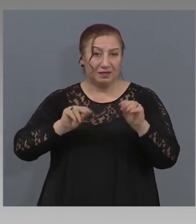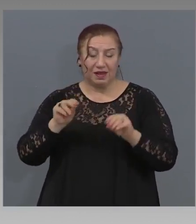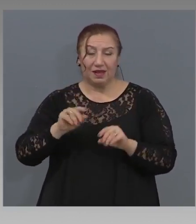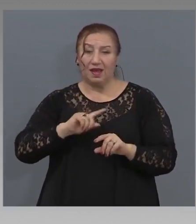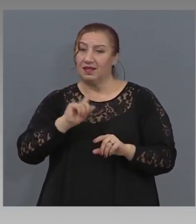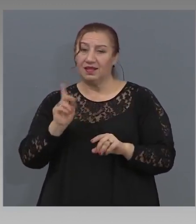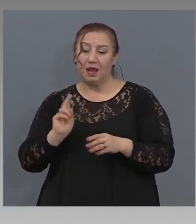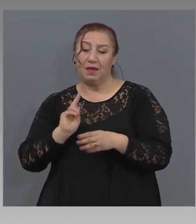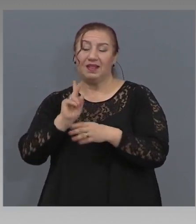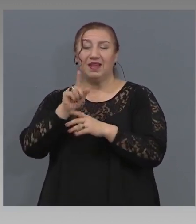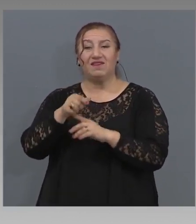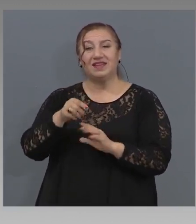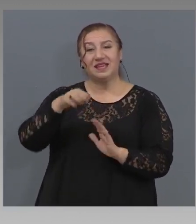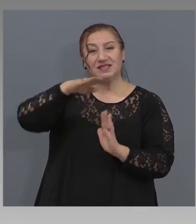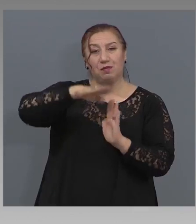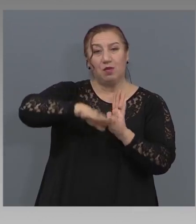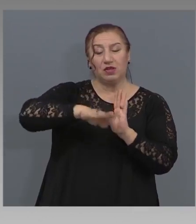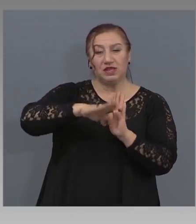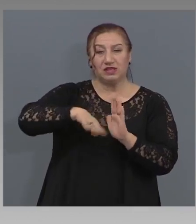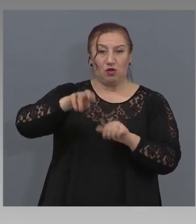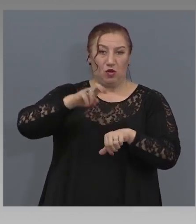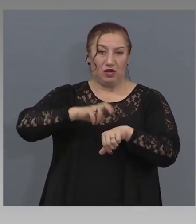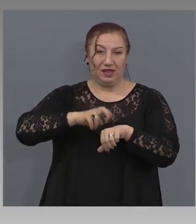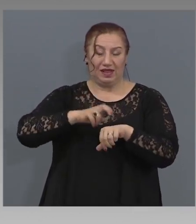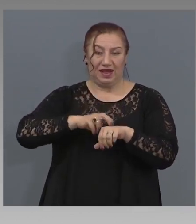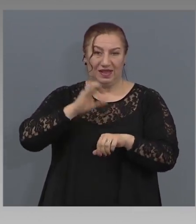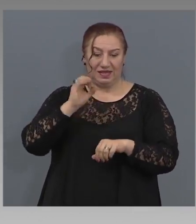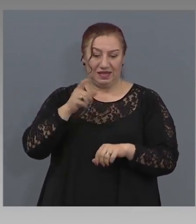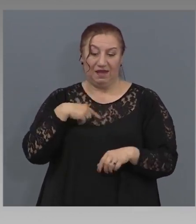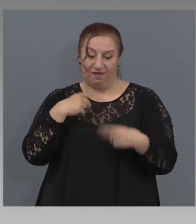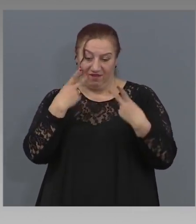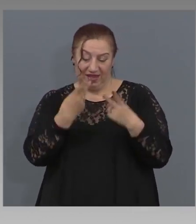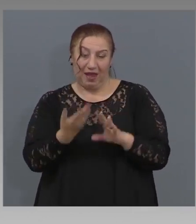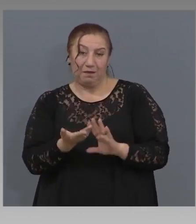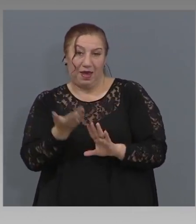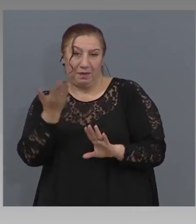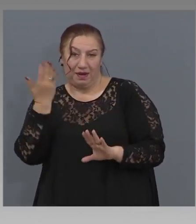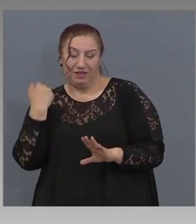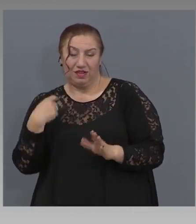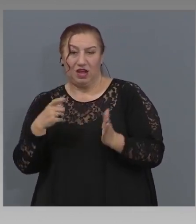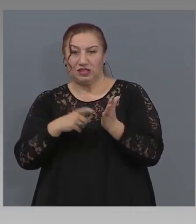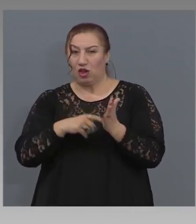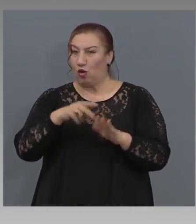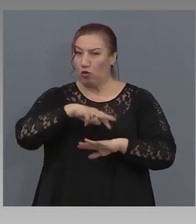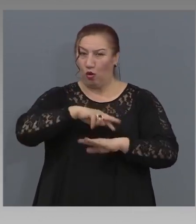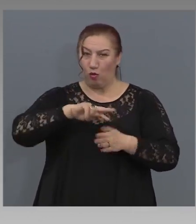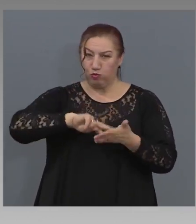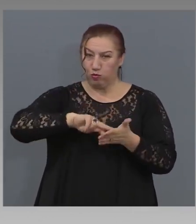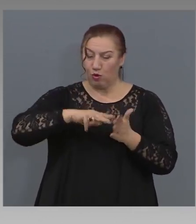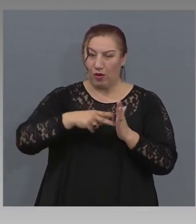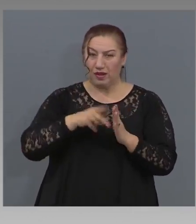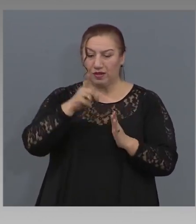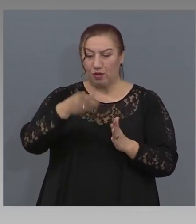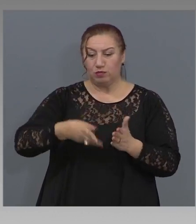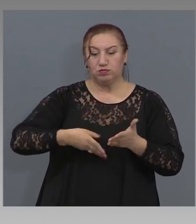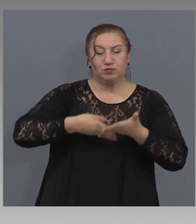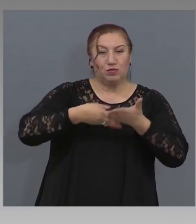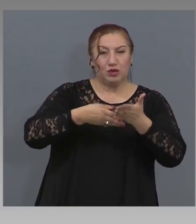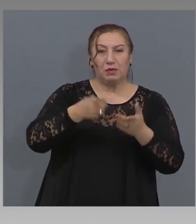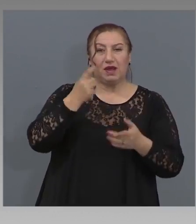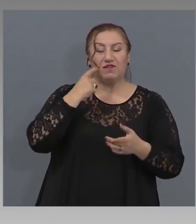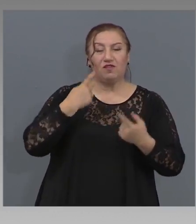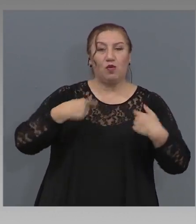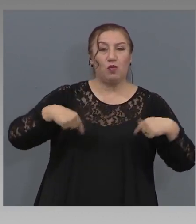в преференциалното ДДС 9% поне от законопроекта, който единствен получи подкрепа вчера в бюджетната комисия. Как ще